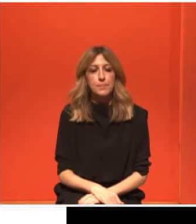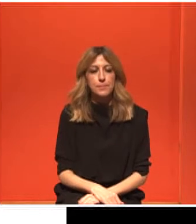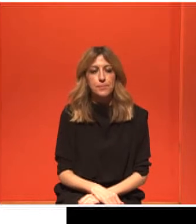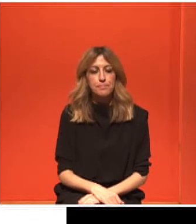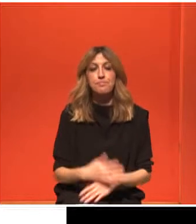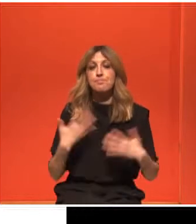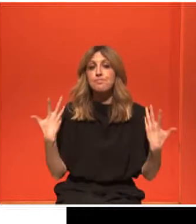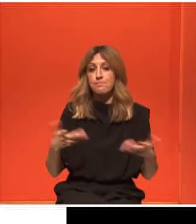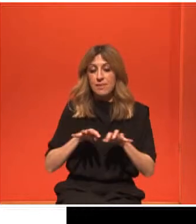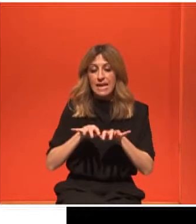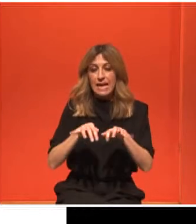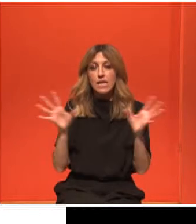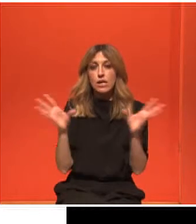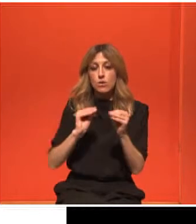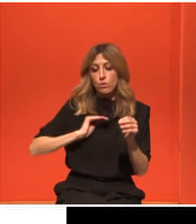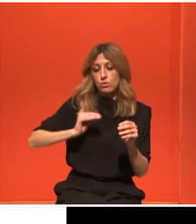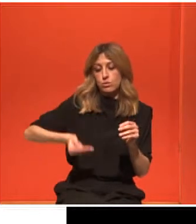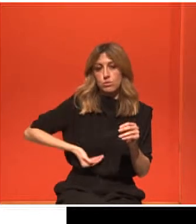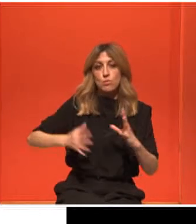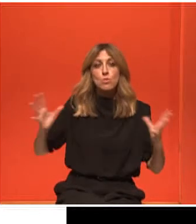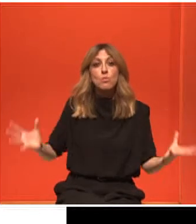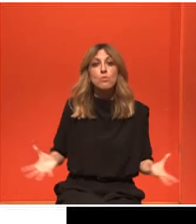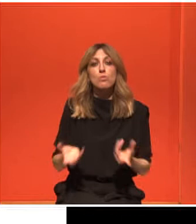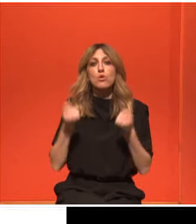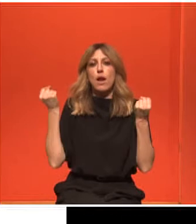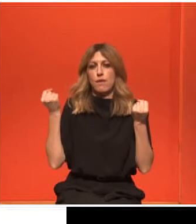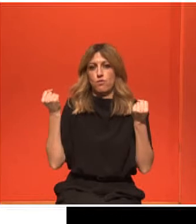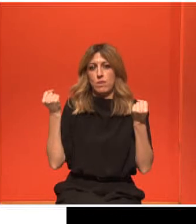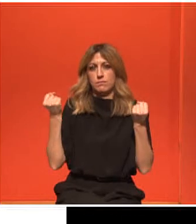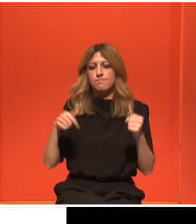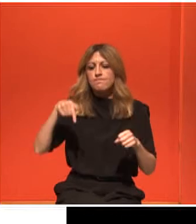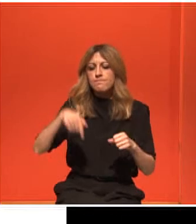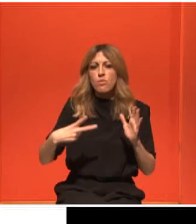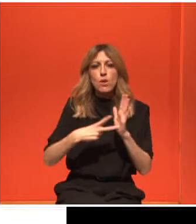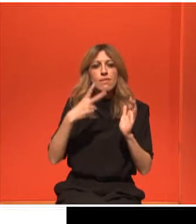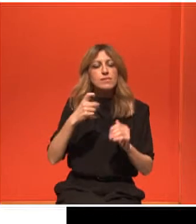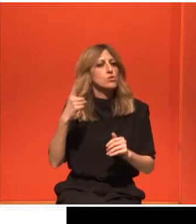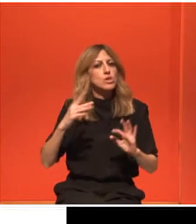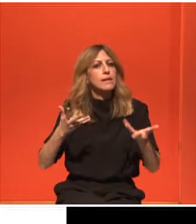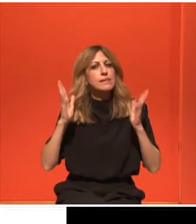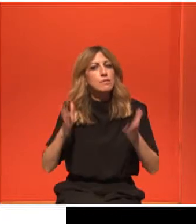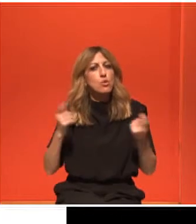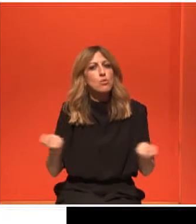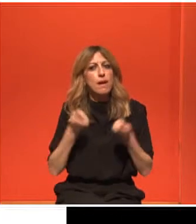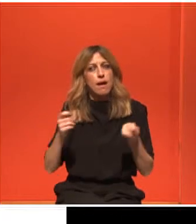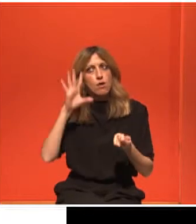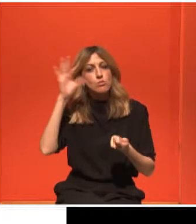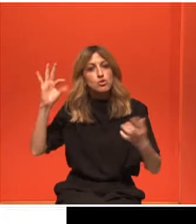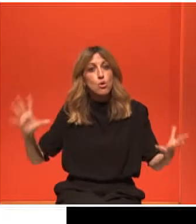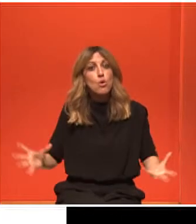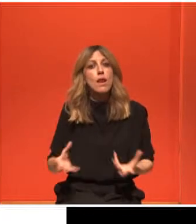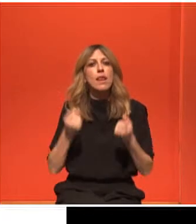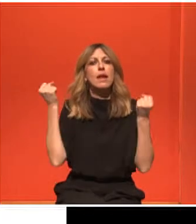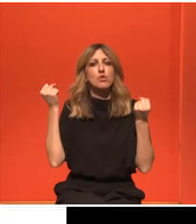για τον καρκίνο του μαστού, για την πρόληψη, τι μπορούμε να κάνουμε ενέτη 2021, για να προλάβουμε τη νόσο, για να τη